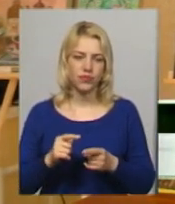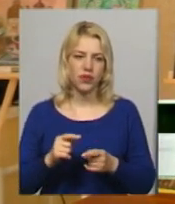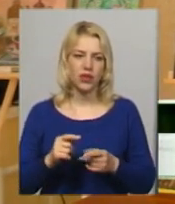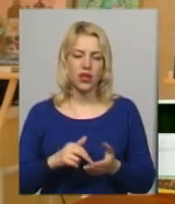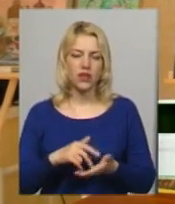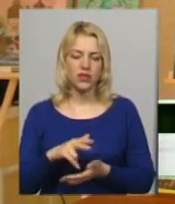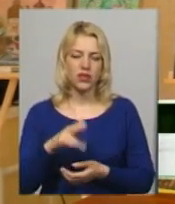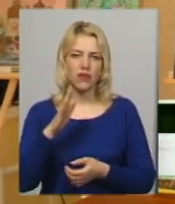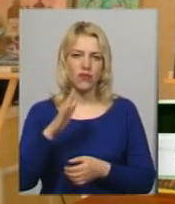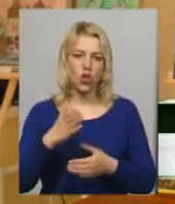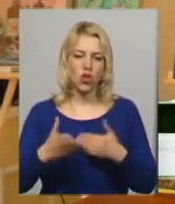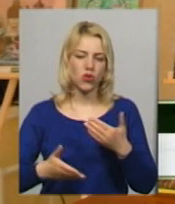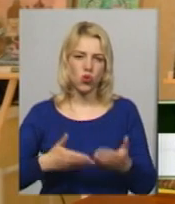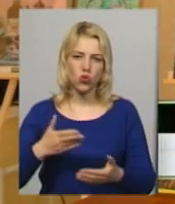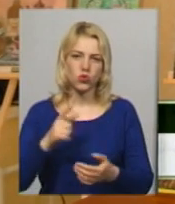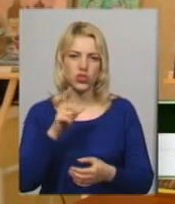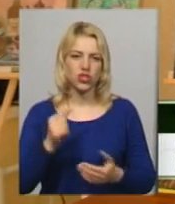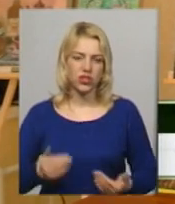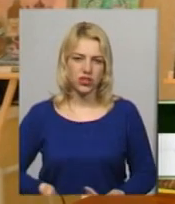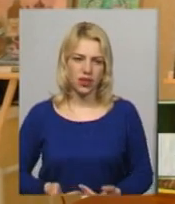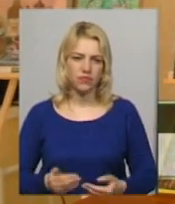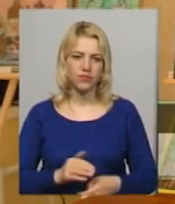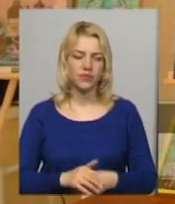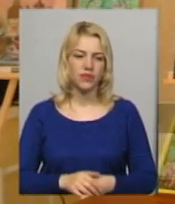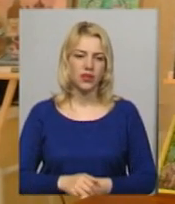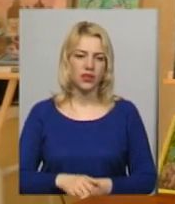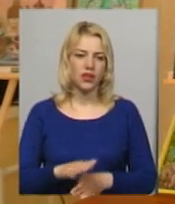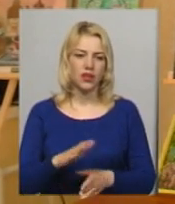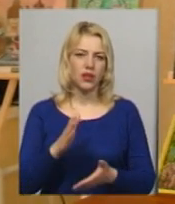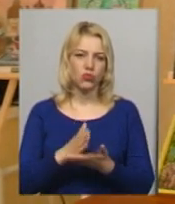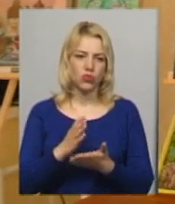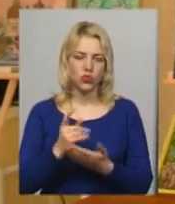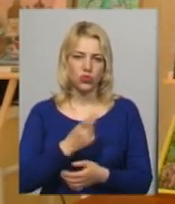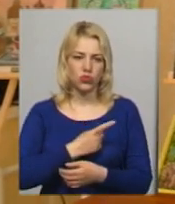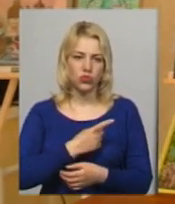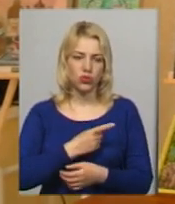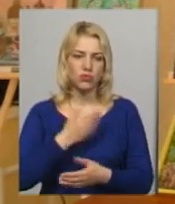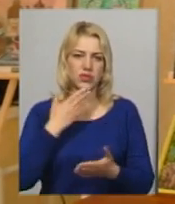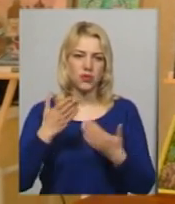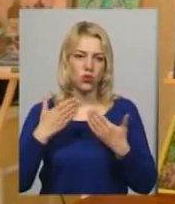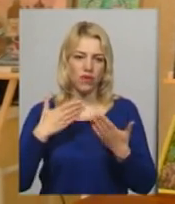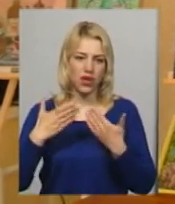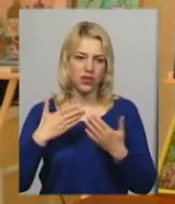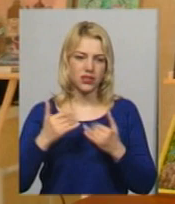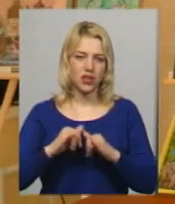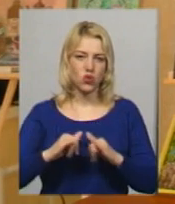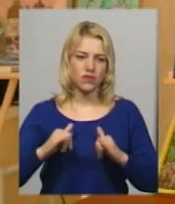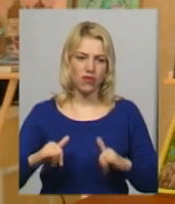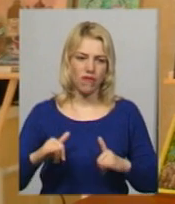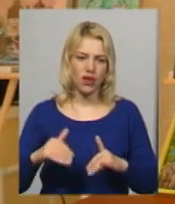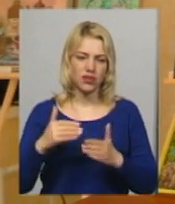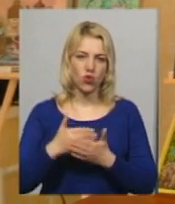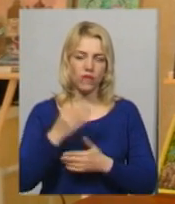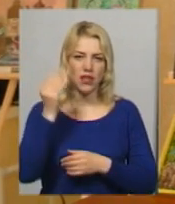йти в ногу сучасним життям, не бути одинокими, спілкуватись, розвивати нові